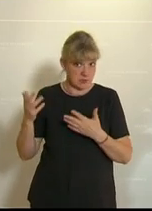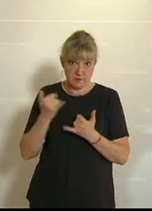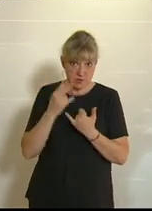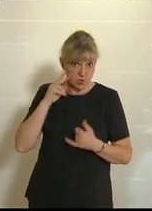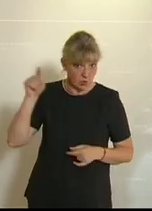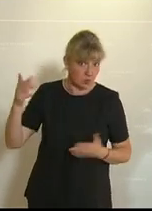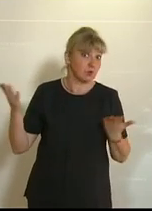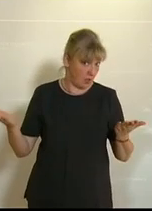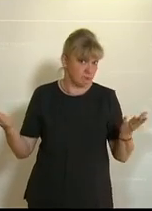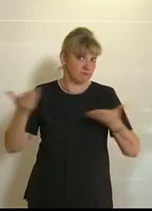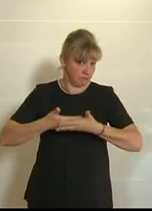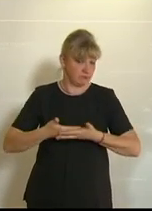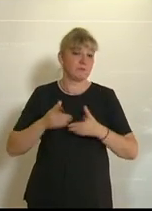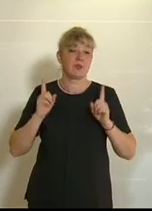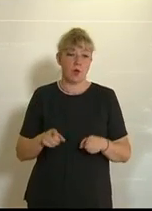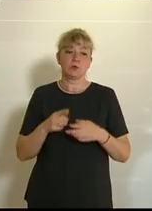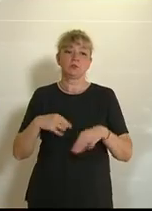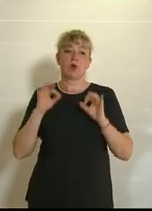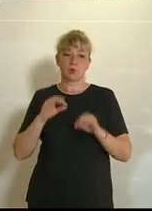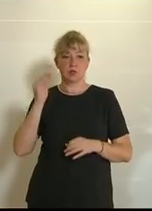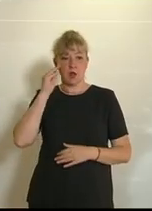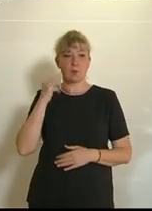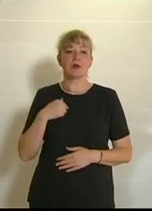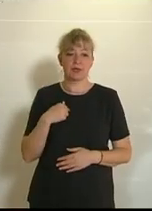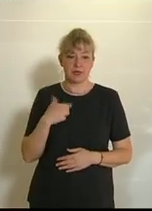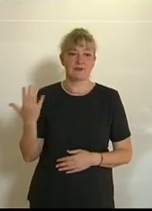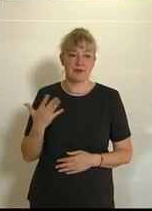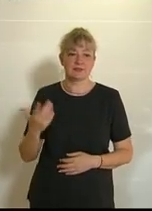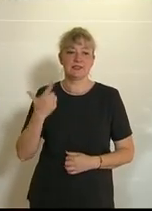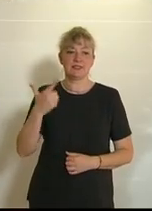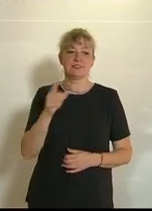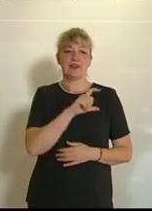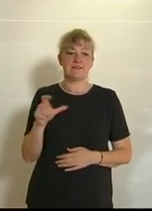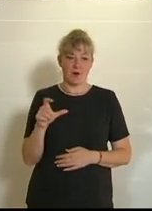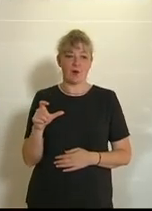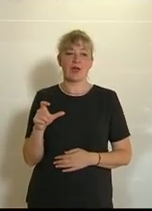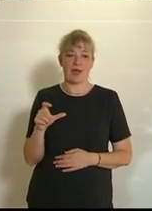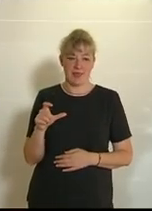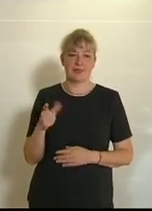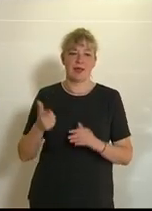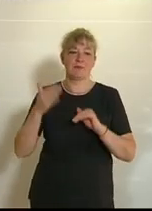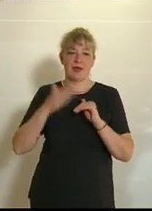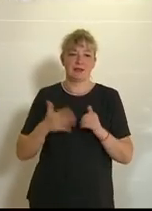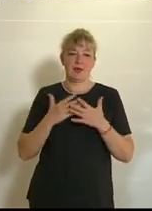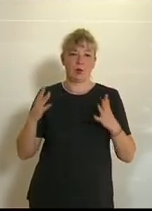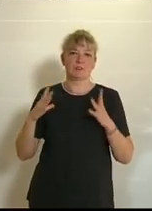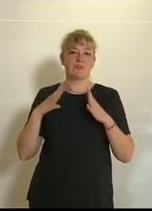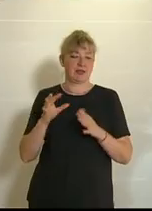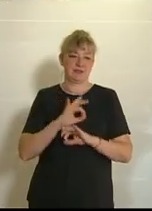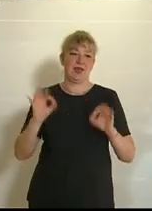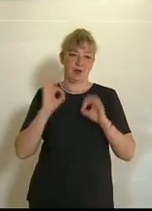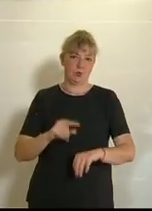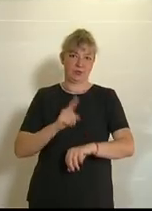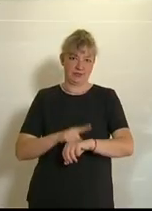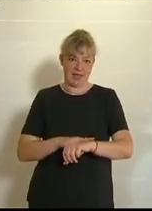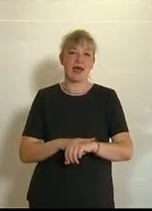Ja, ich allerdings schon glaube, was ideal ist, ich glaube, dass diese zwei Wochen am Ende der großen Ferien der ideale Zeitpunkt